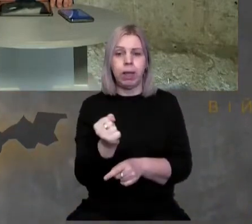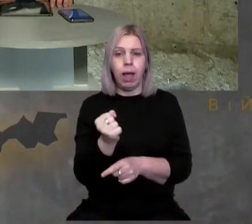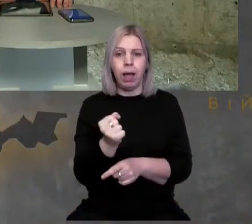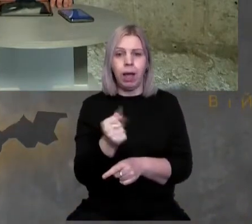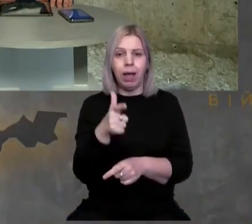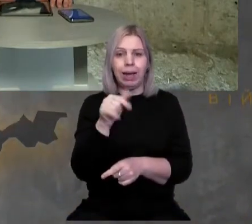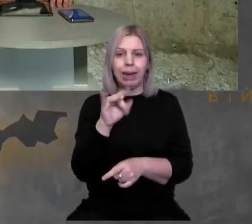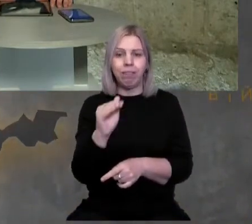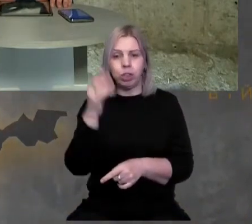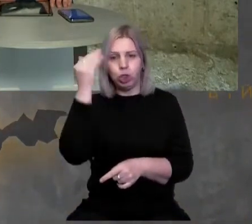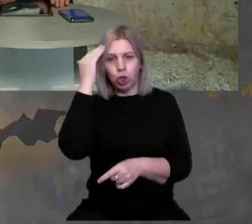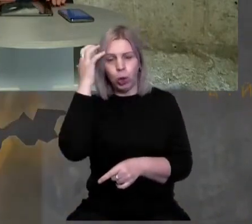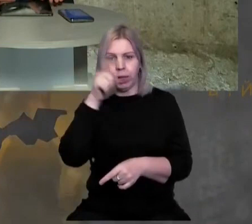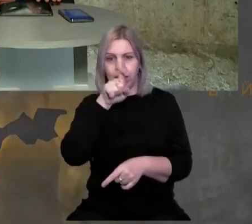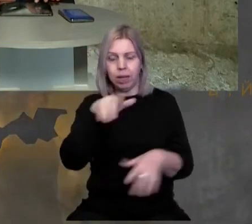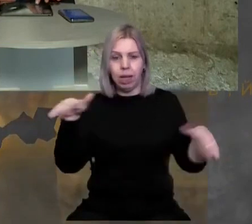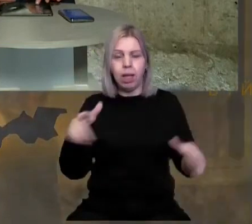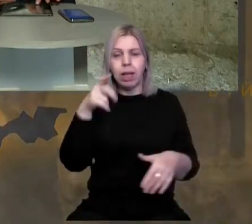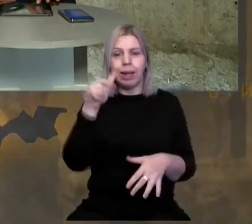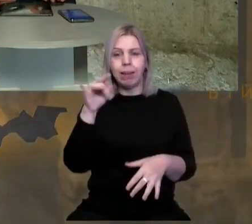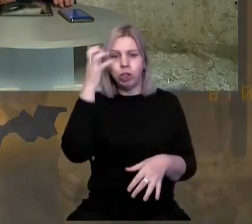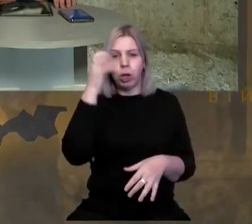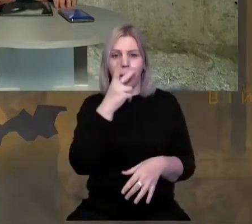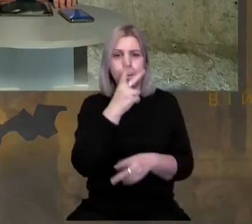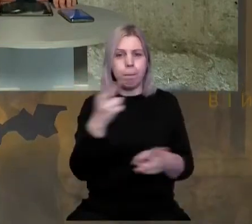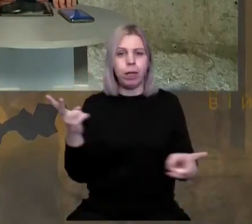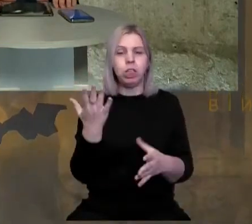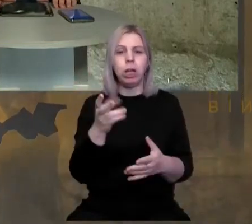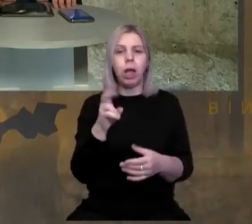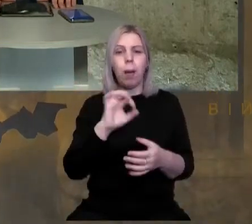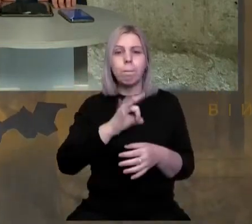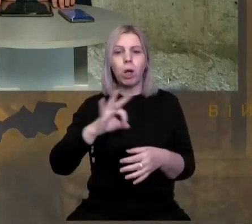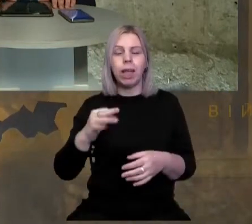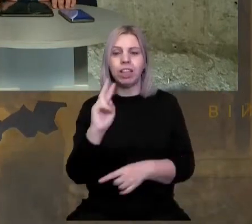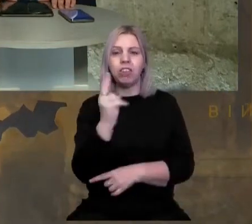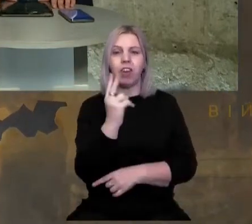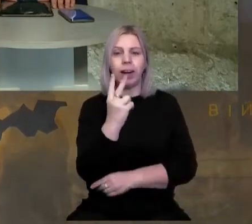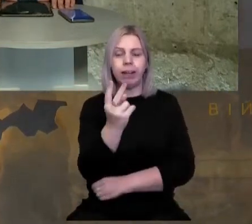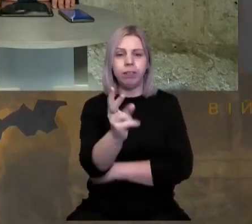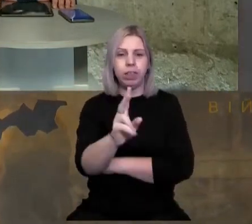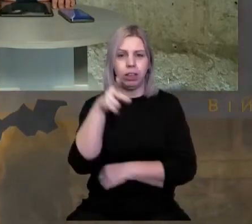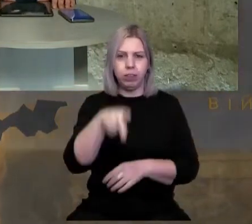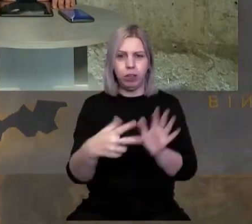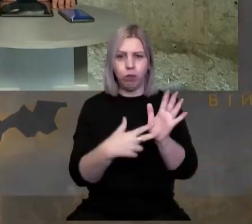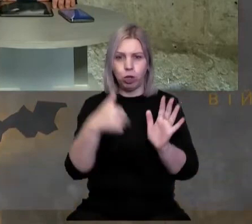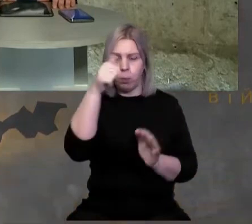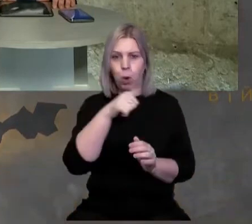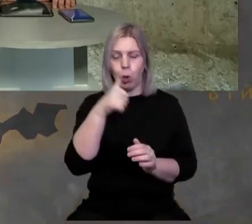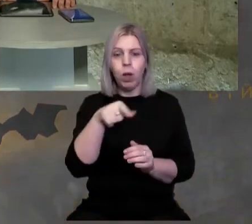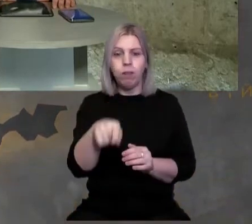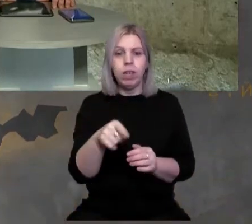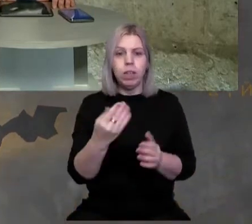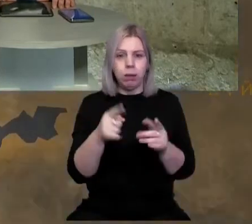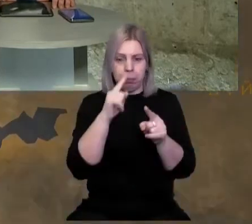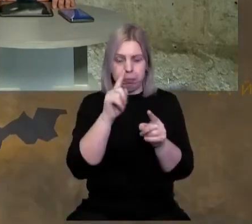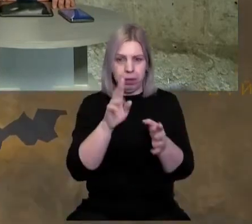грифа чорного. Цей гриф чорний, якщо ви бачили колекційну монету 2 гривні 2008 року, то він